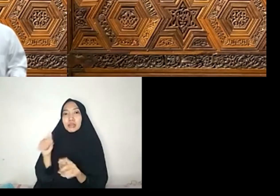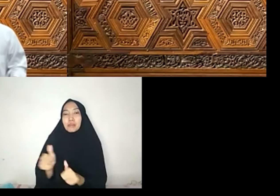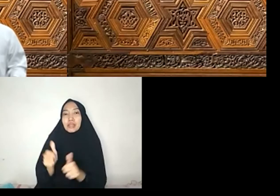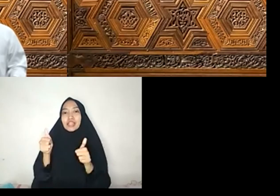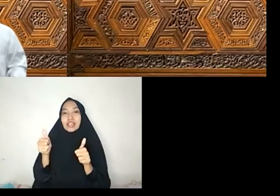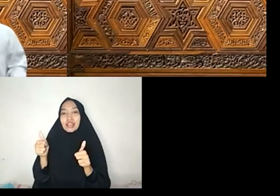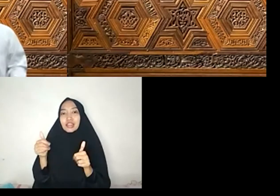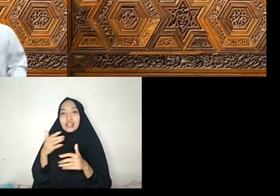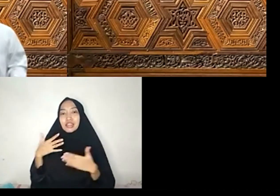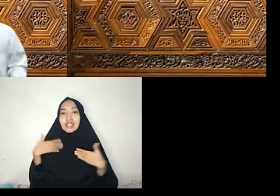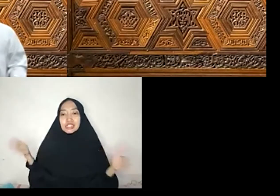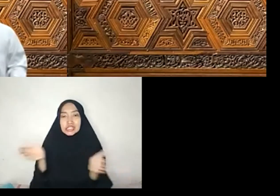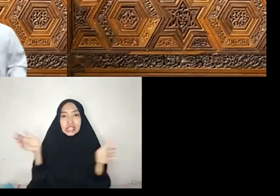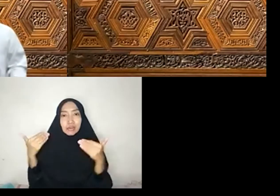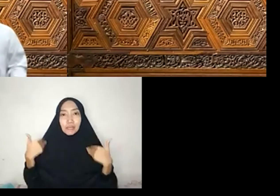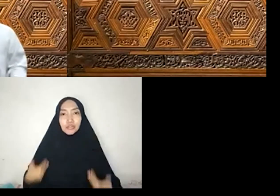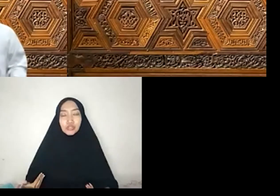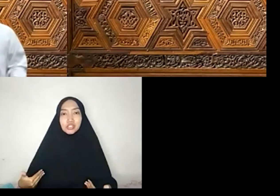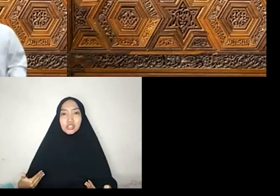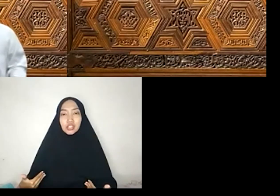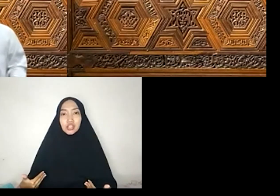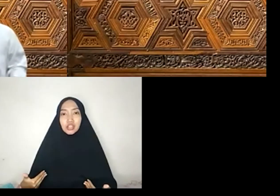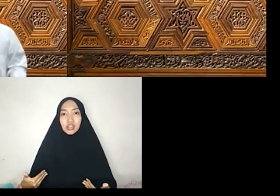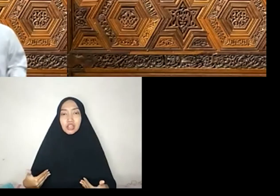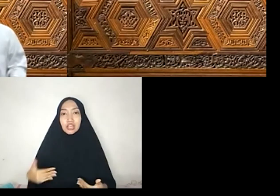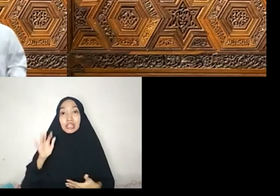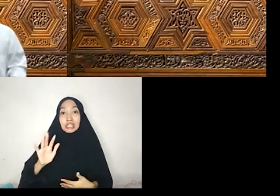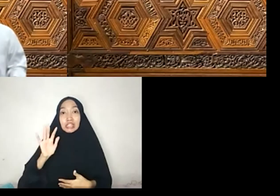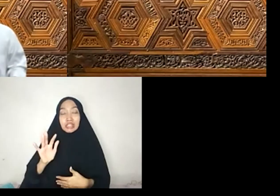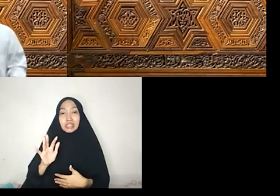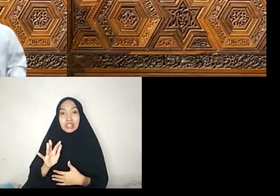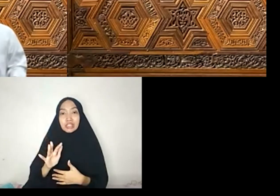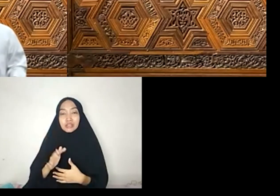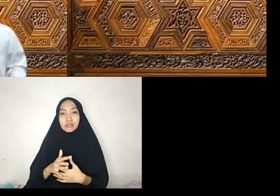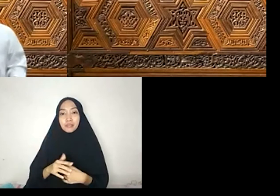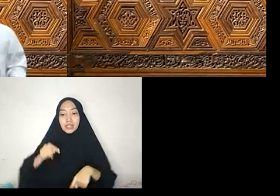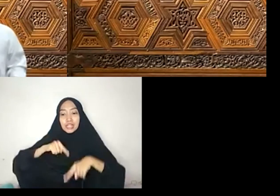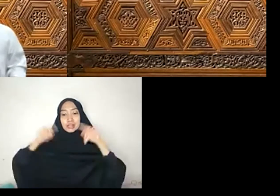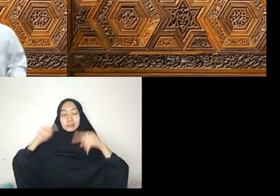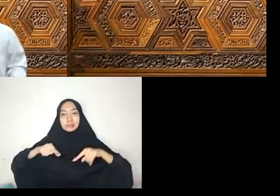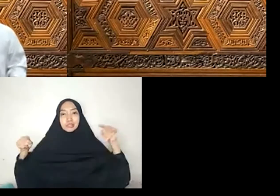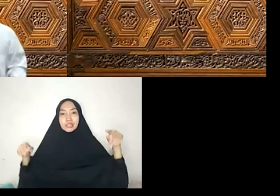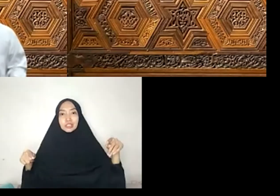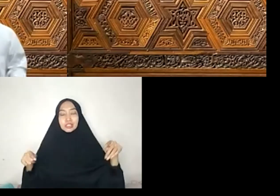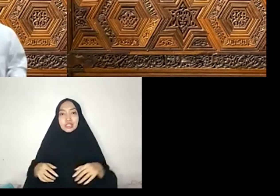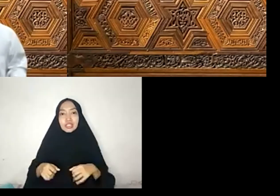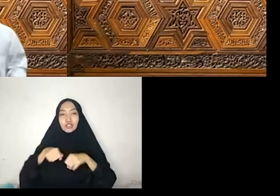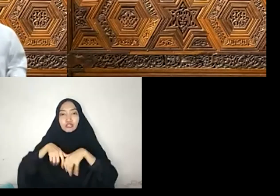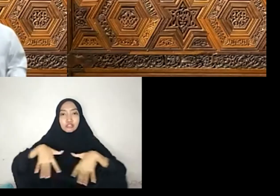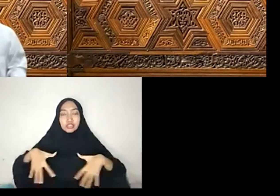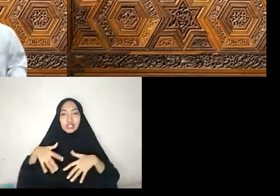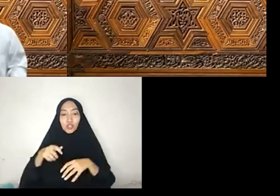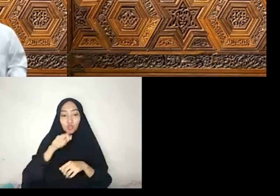kesejahteraan manusia Yang dapat dijadikan Titik pemuharmonisasi Kontruksif Antara hukum